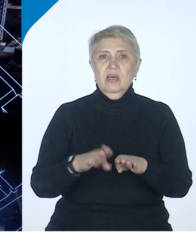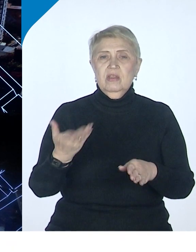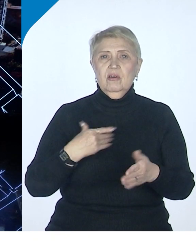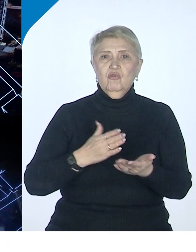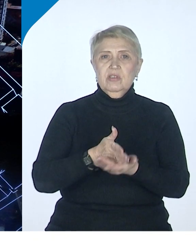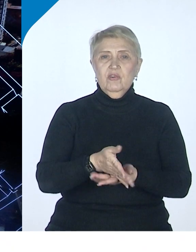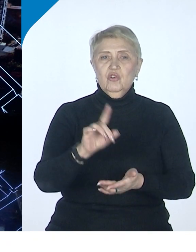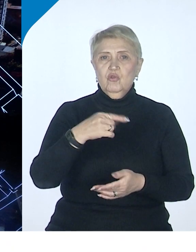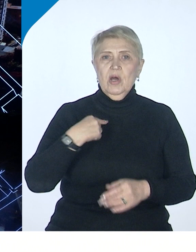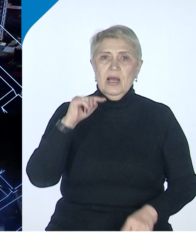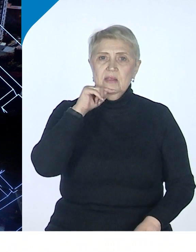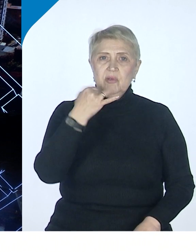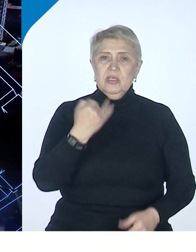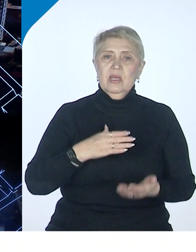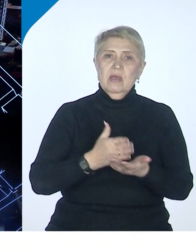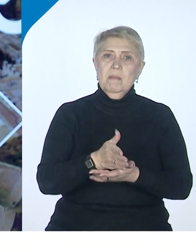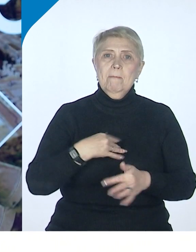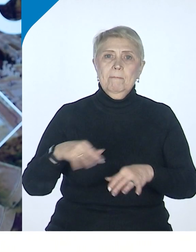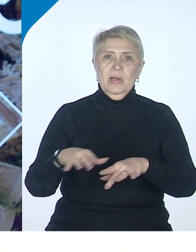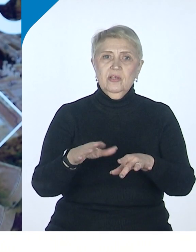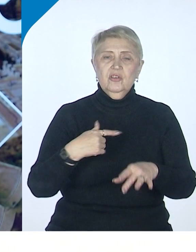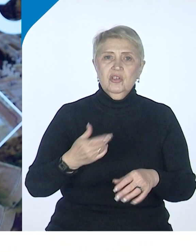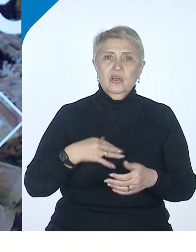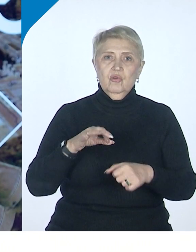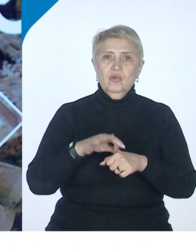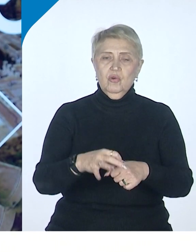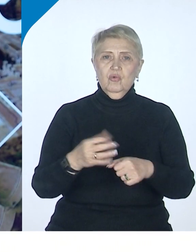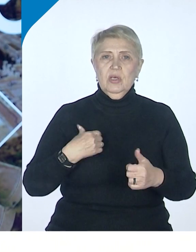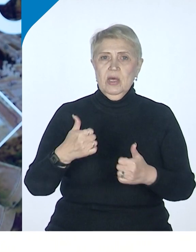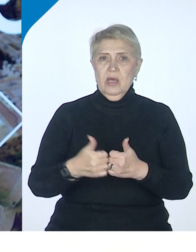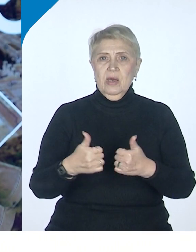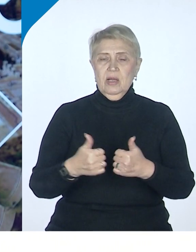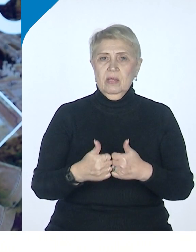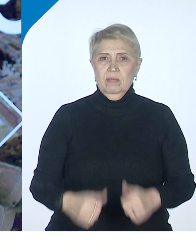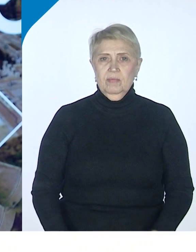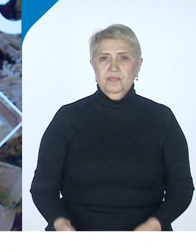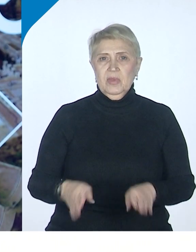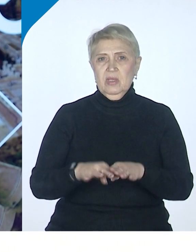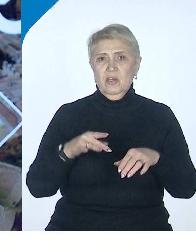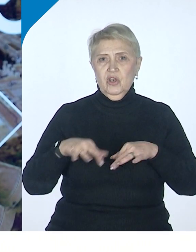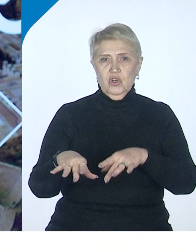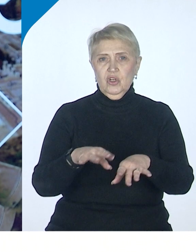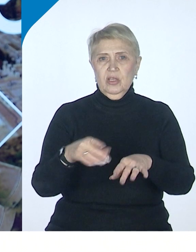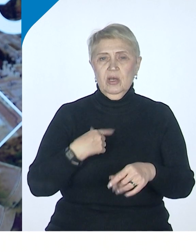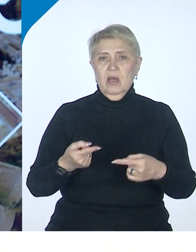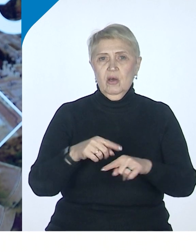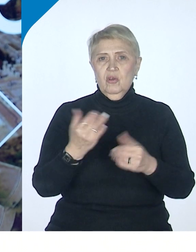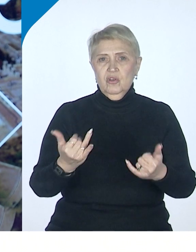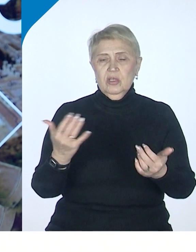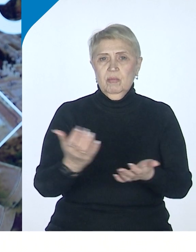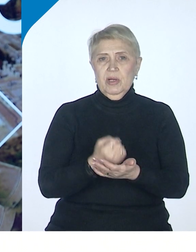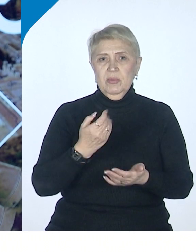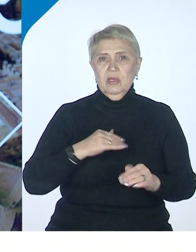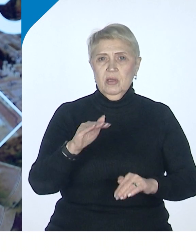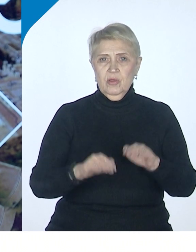экономические и политические идут, ну, прям очень рядом. Вот, собственно, те решения, которые сейчас принимаются на уровне